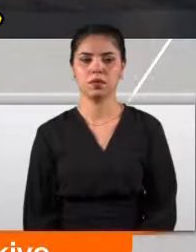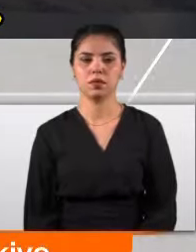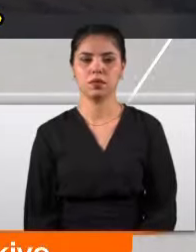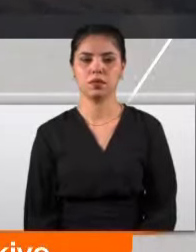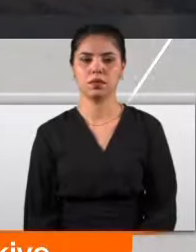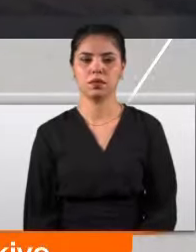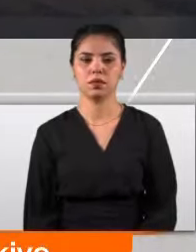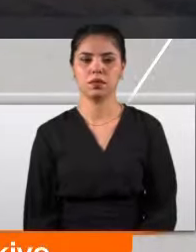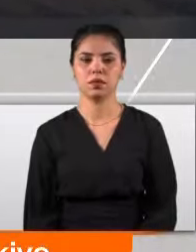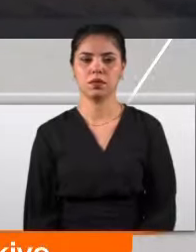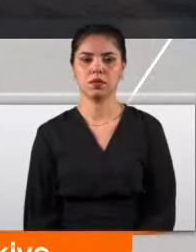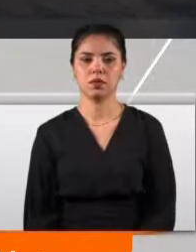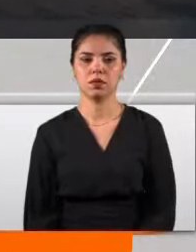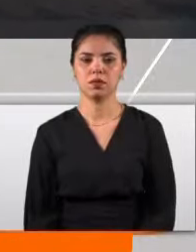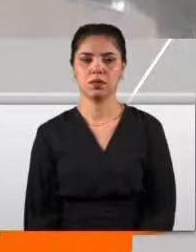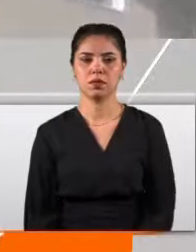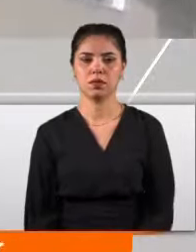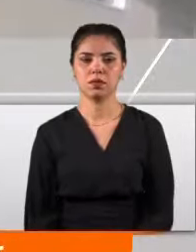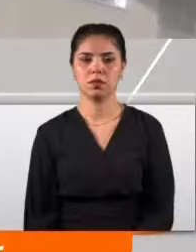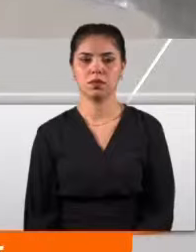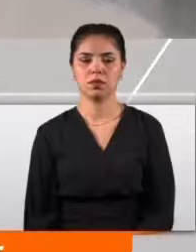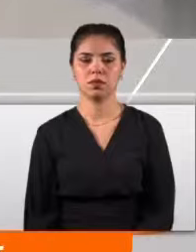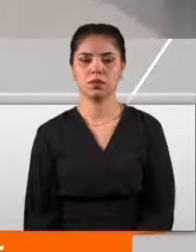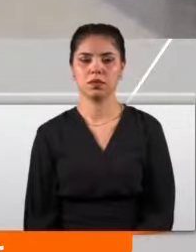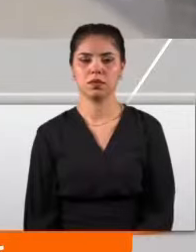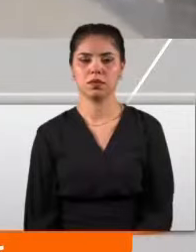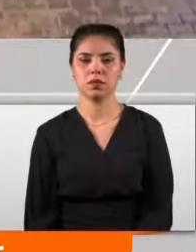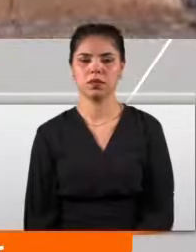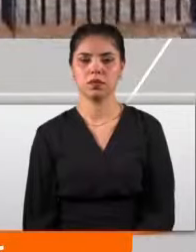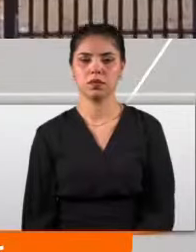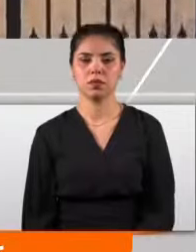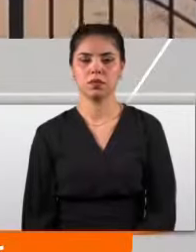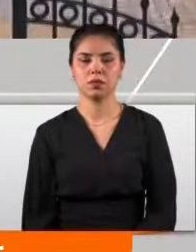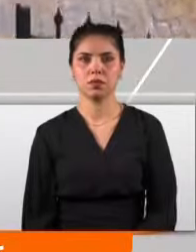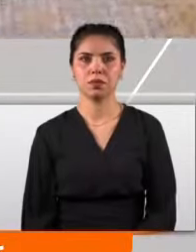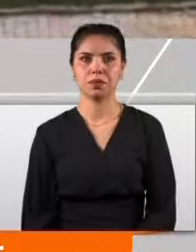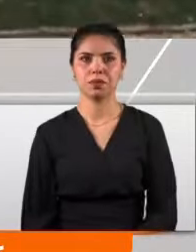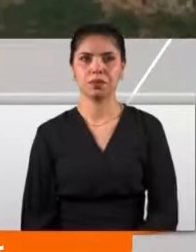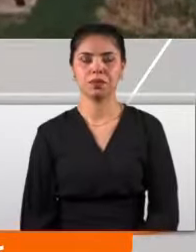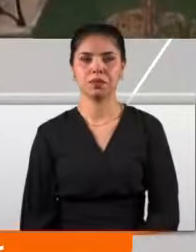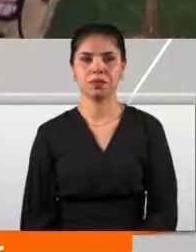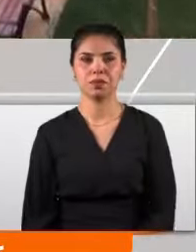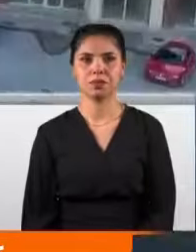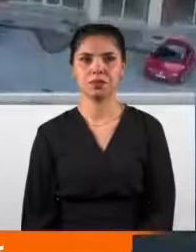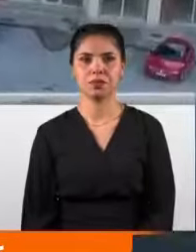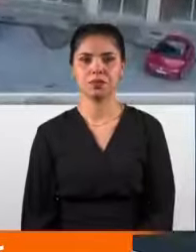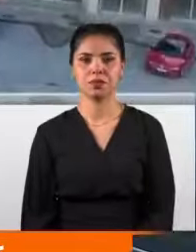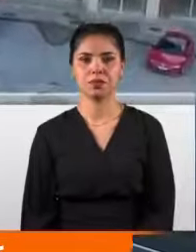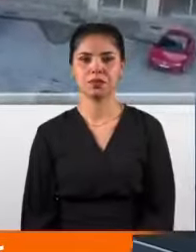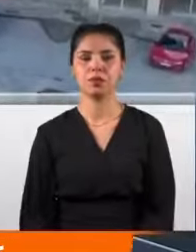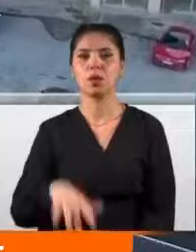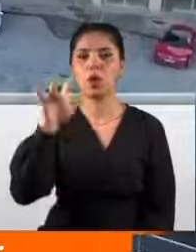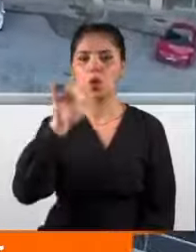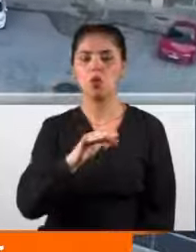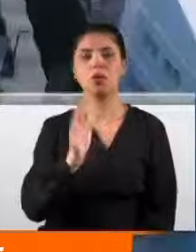ulaşılmış ve bu dönüşüm paketinde hızlandırılmış olacak. Binaların yıkılmasıyla beraber de deprem riski az olan binalara kavuşulacak. Orta ve